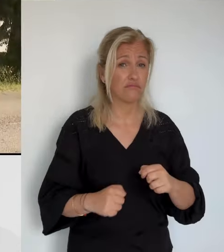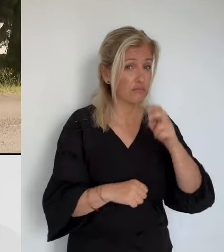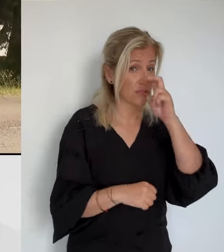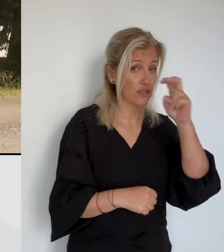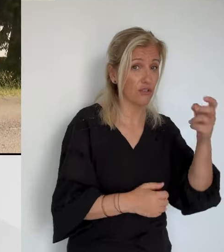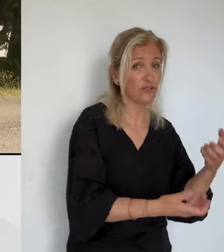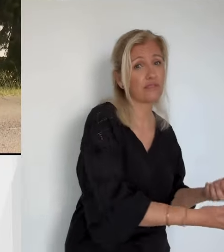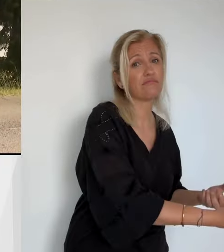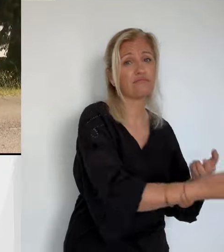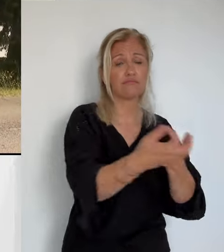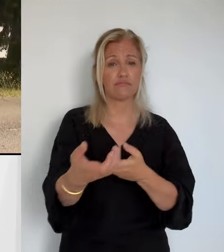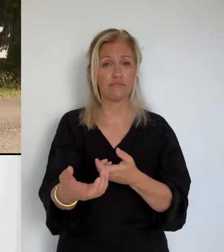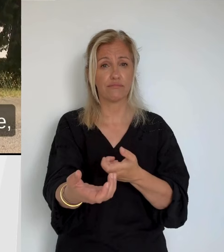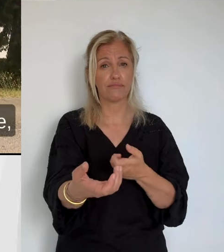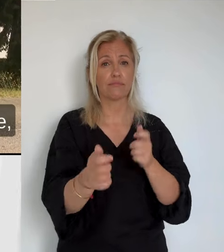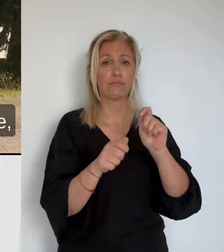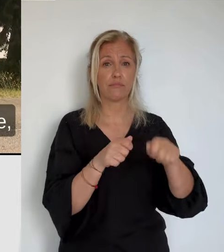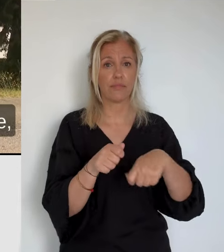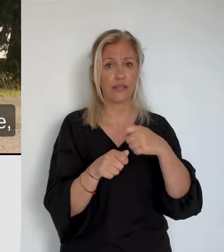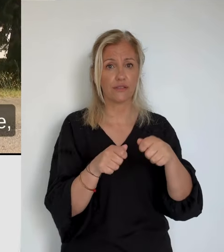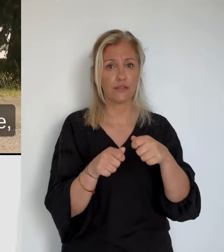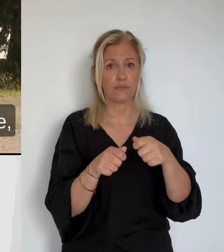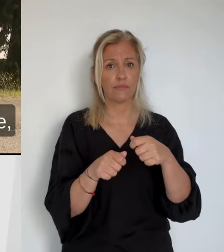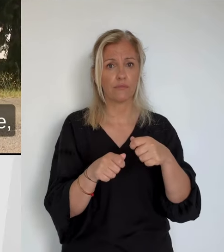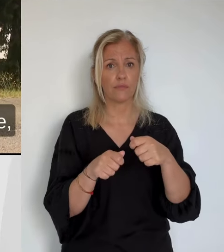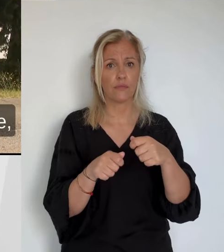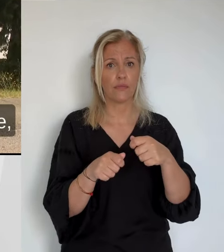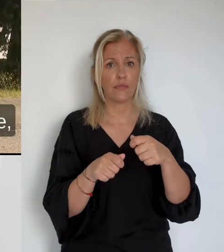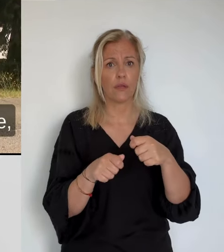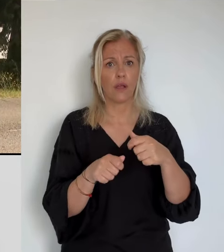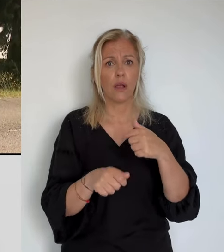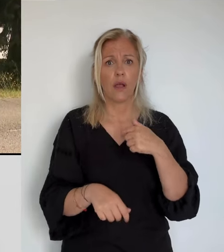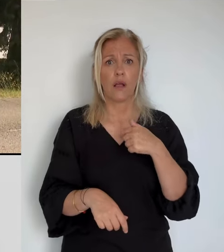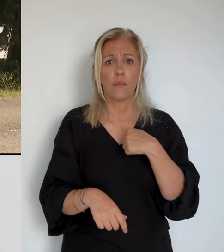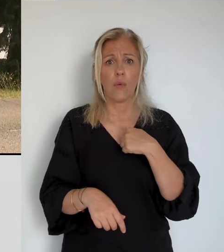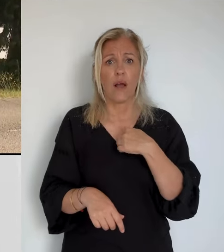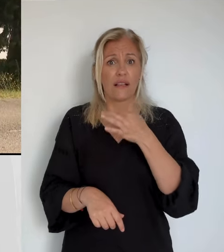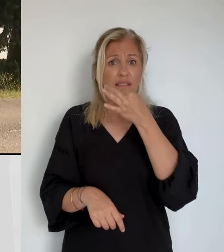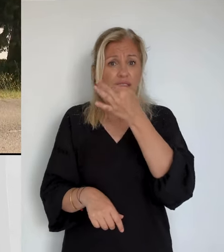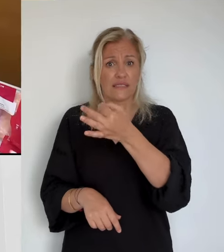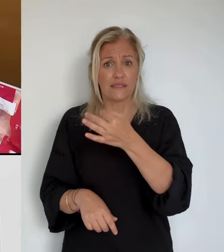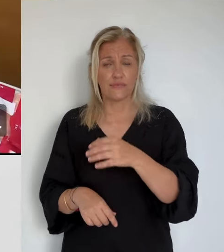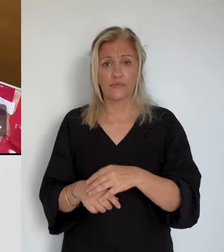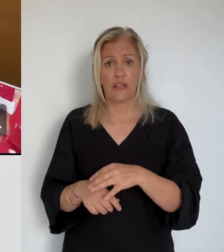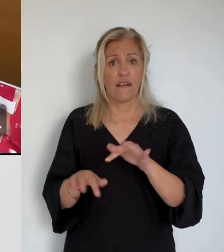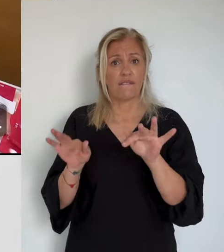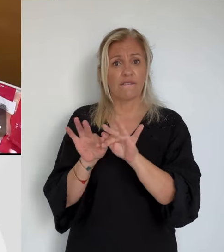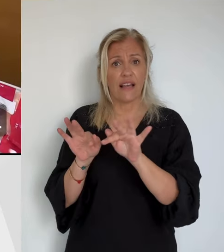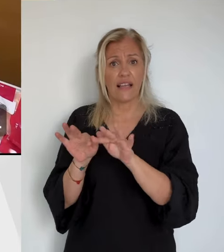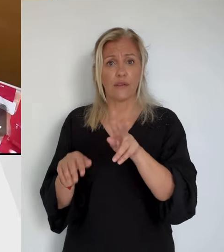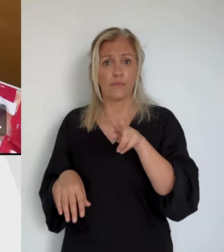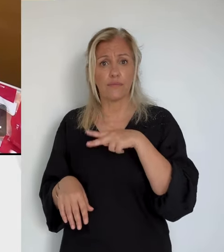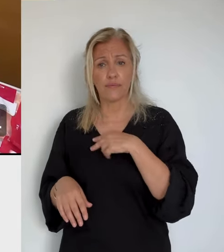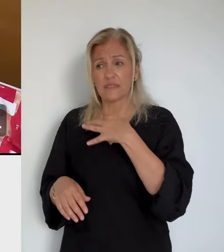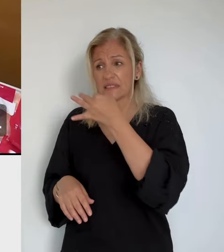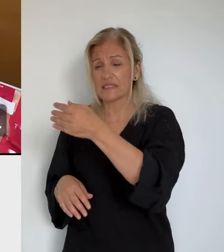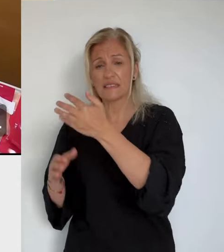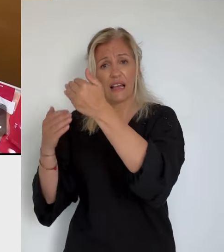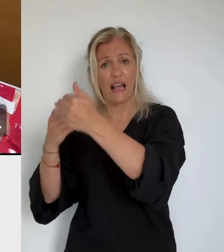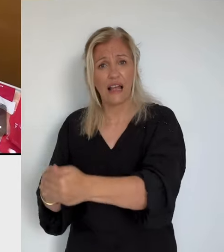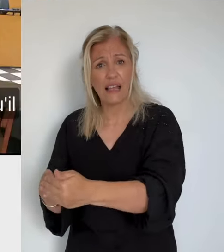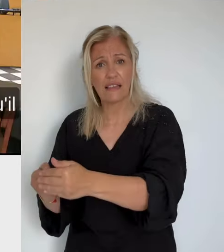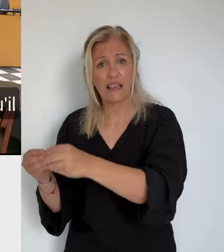bungalow, ici à gauche de l'image. Dans le bungalow voisin, ici à droite, Thomas ira chercher son fusil harpon pour, dira-t-il ensuite, le